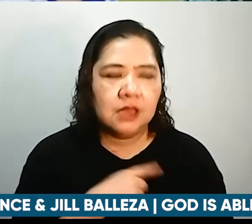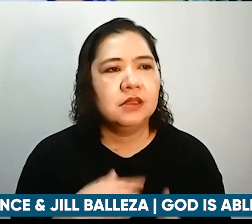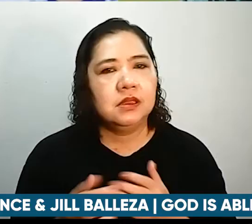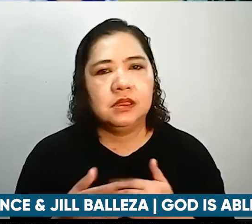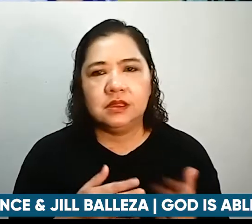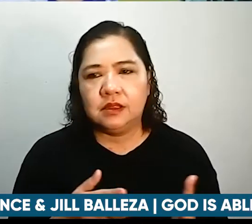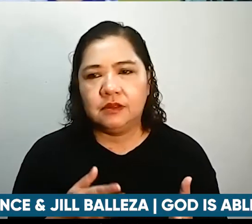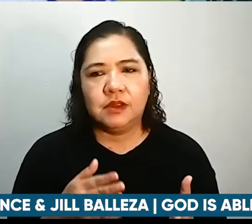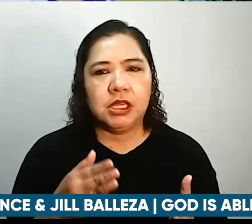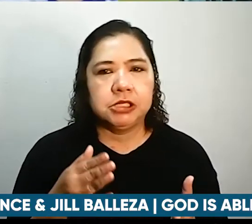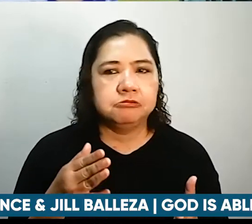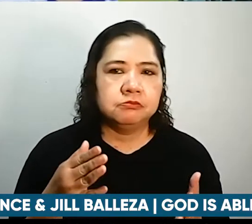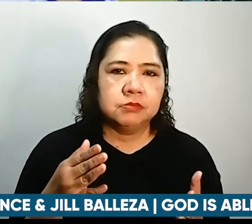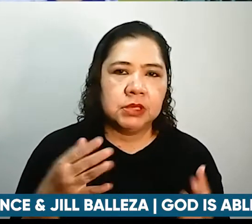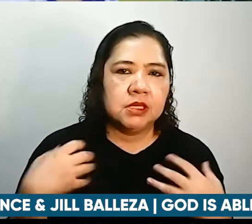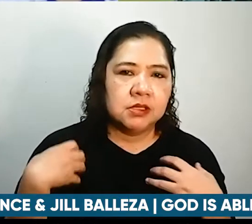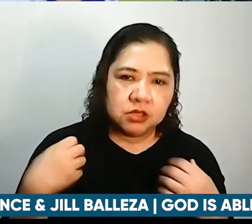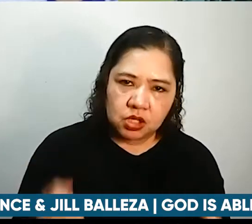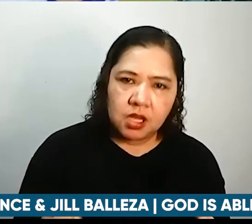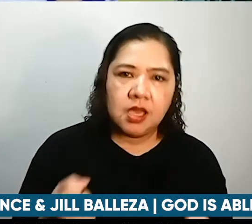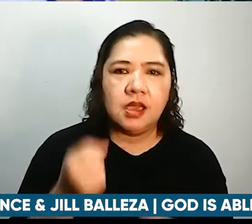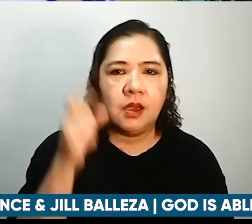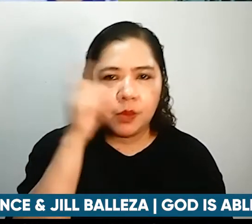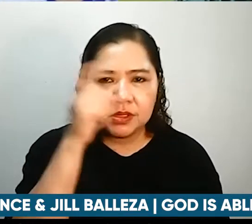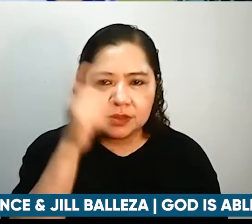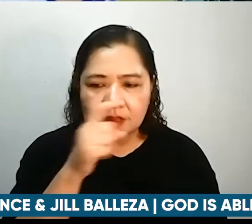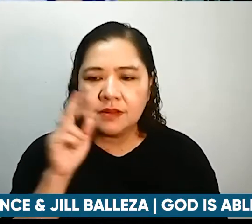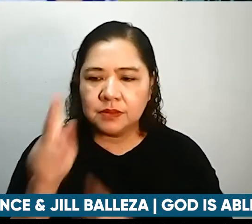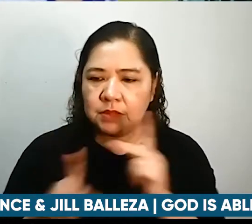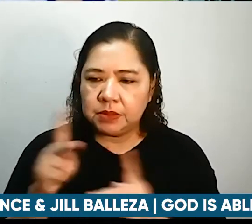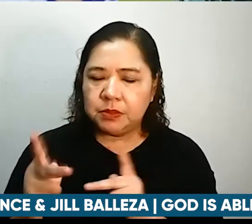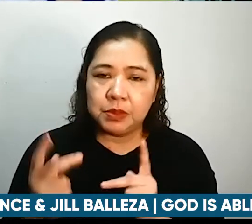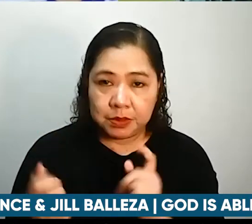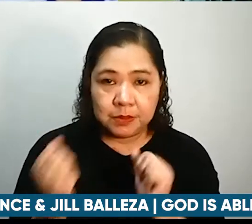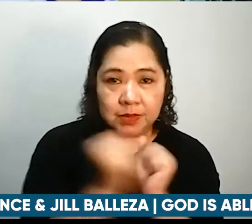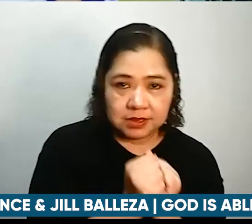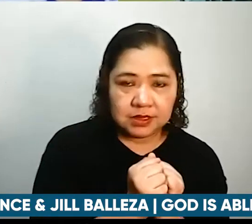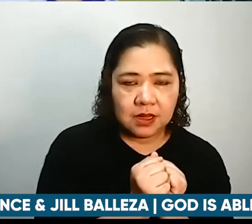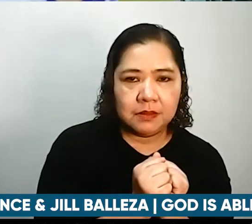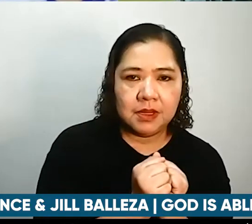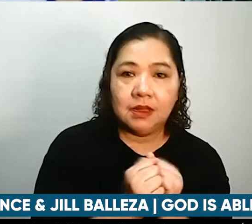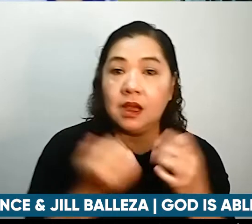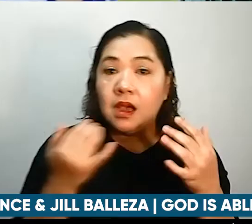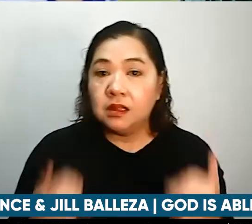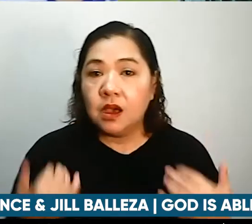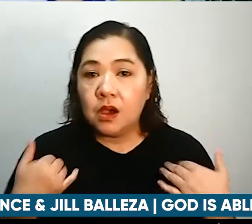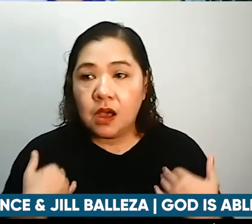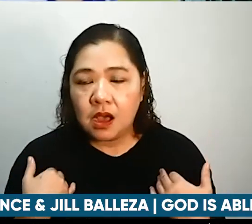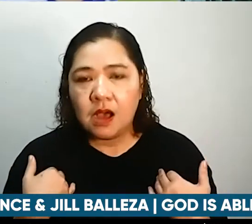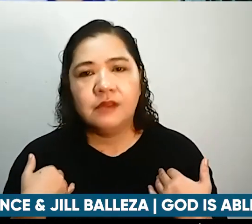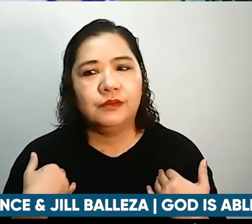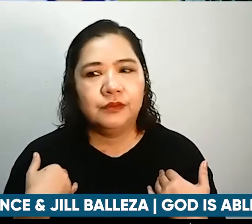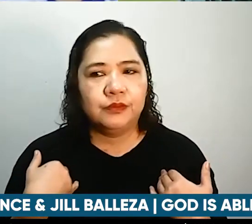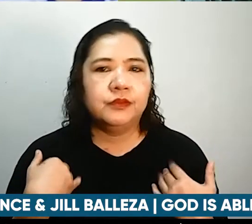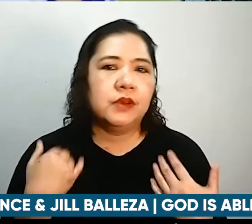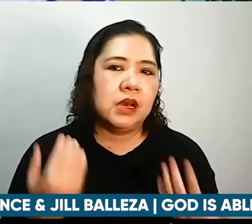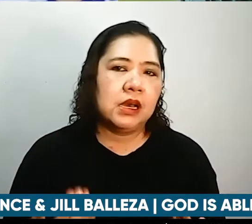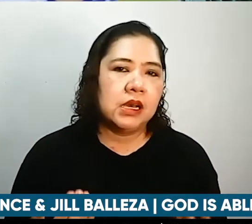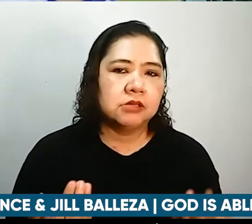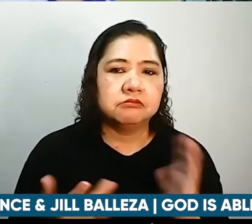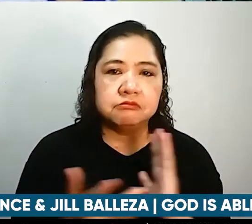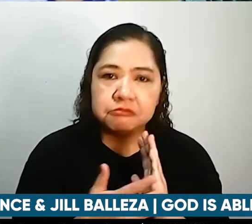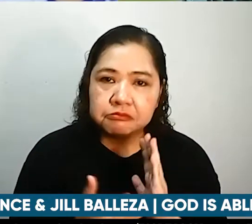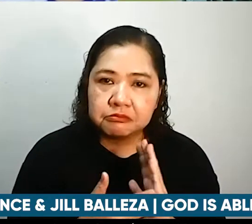wisdom yung mga tao na makakasama mo and even nga ngayon may mga gadgets and everything so wala tayong excuse